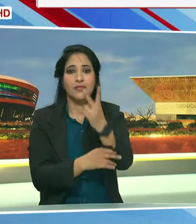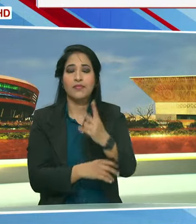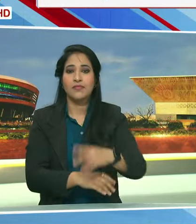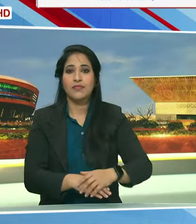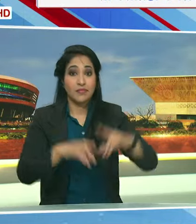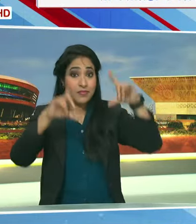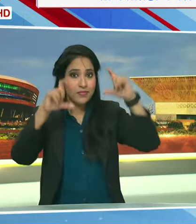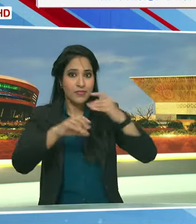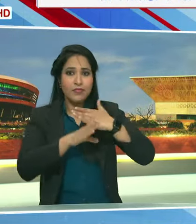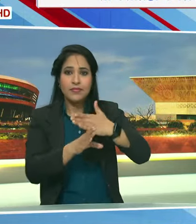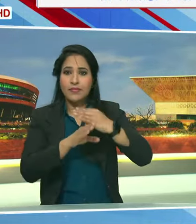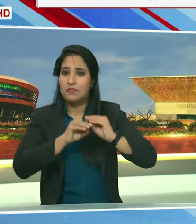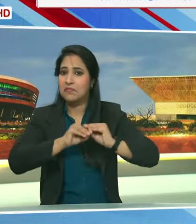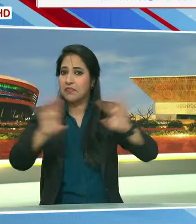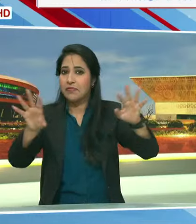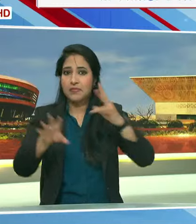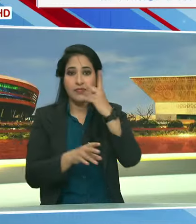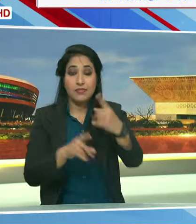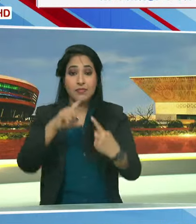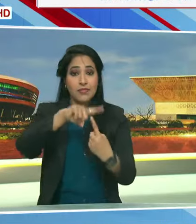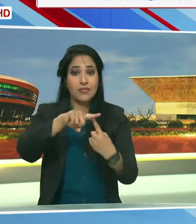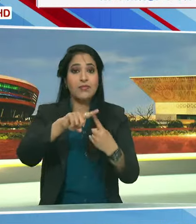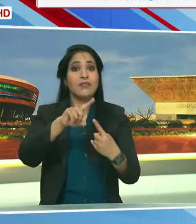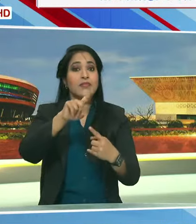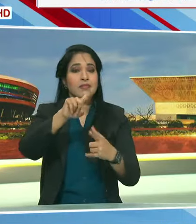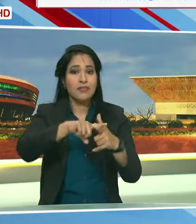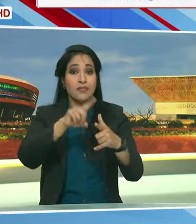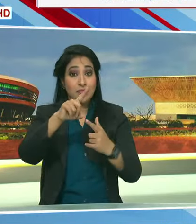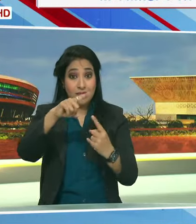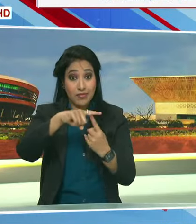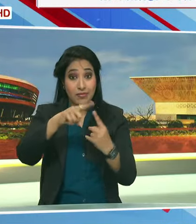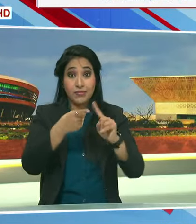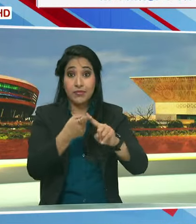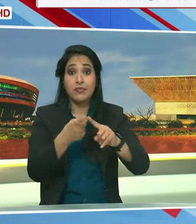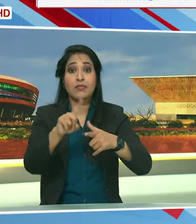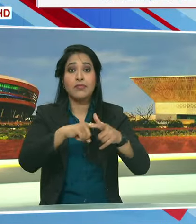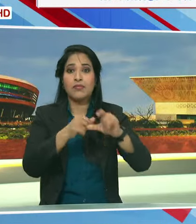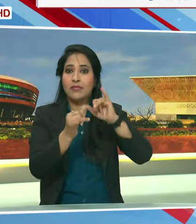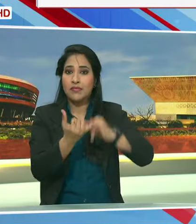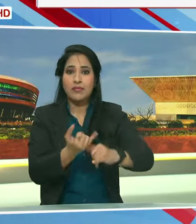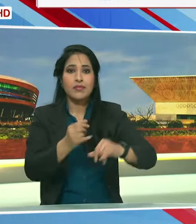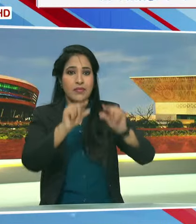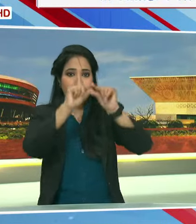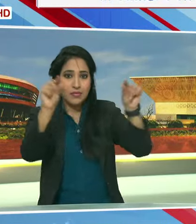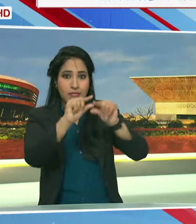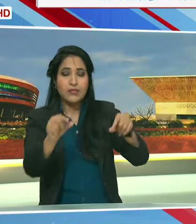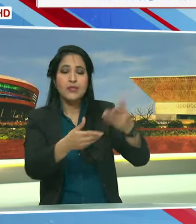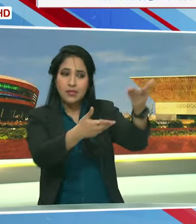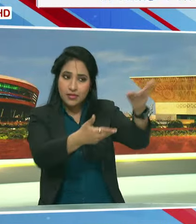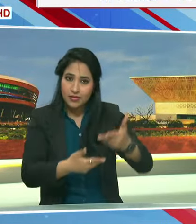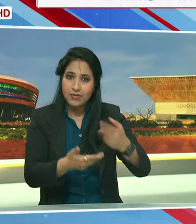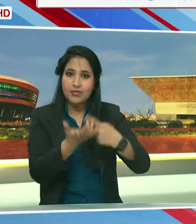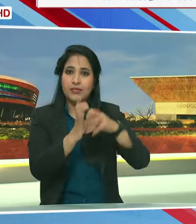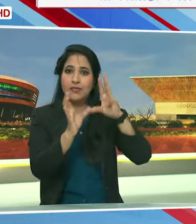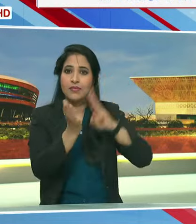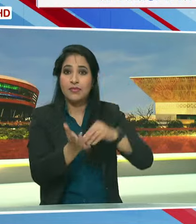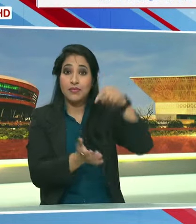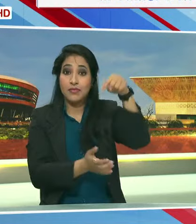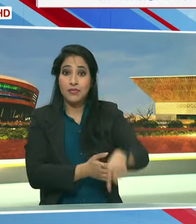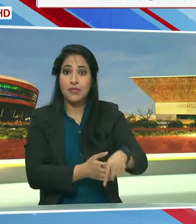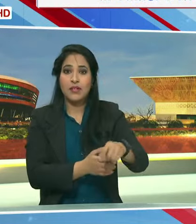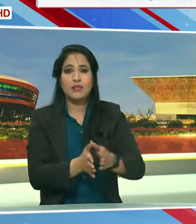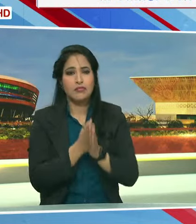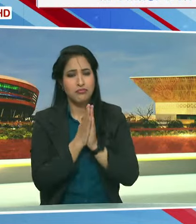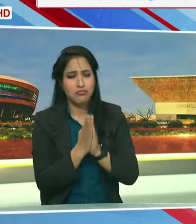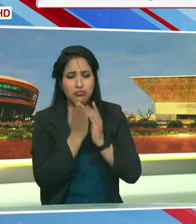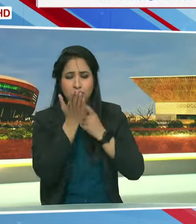तस्वीरे साजहा करते हुए तेजुस एक्ट्रिस ने क्याप्शन में लिखा आओ मेरी राम आज परम